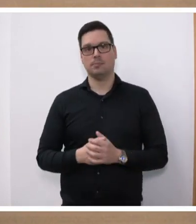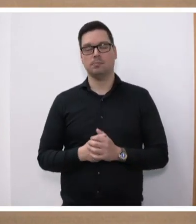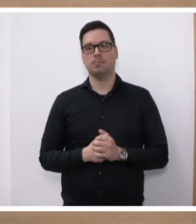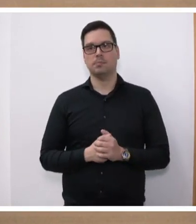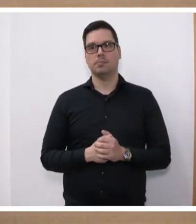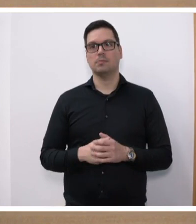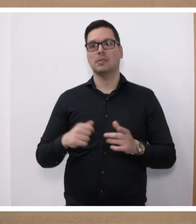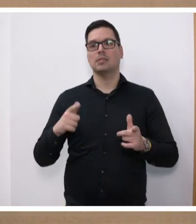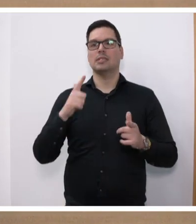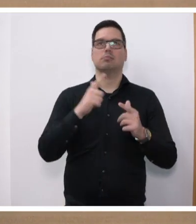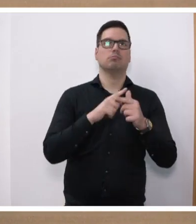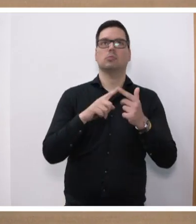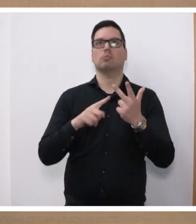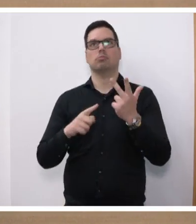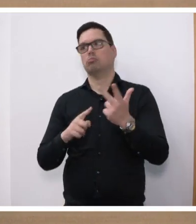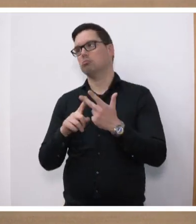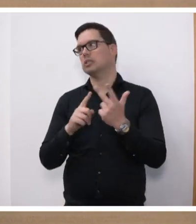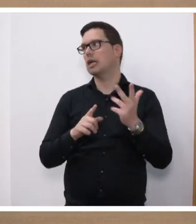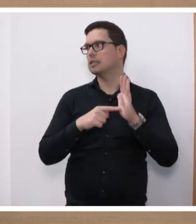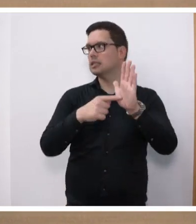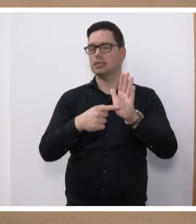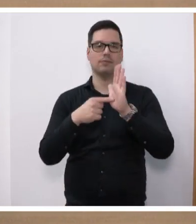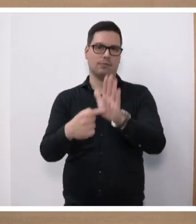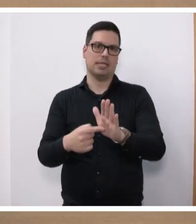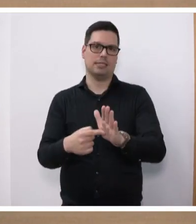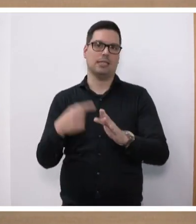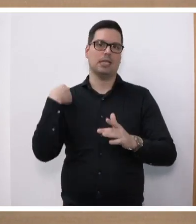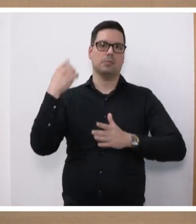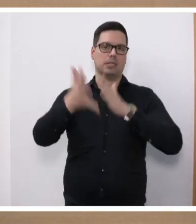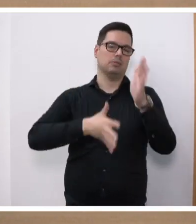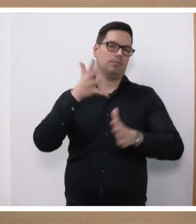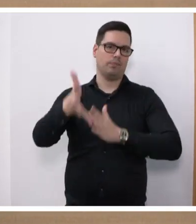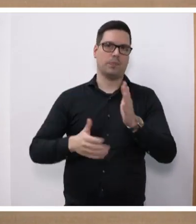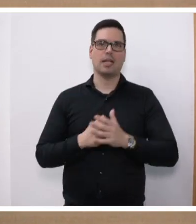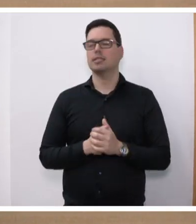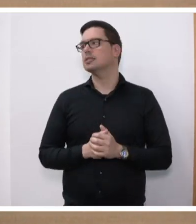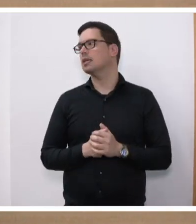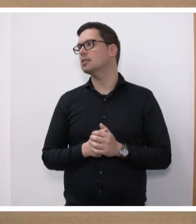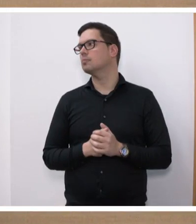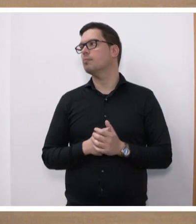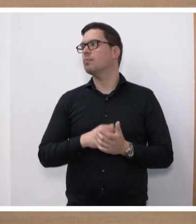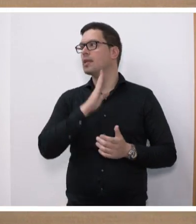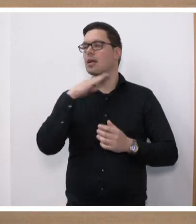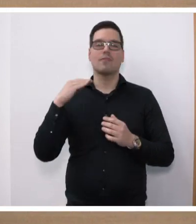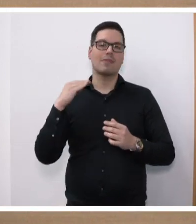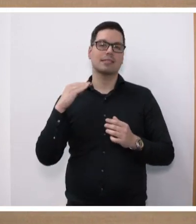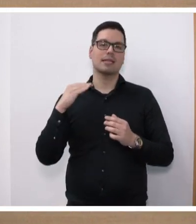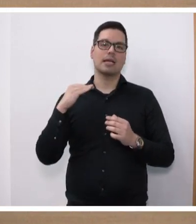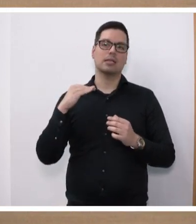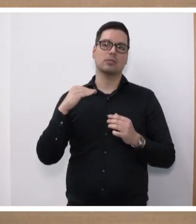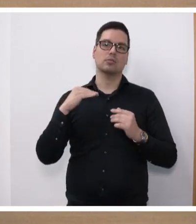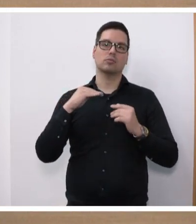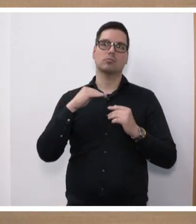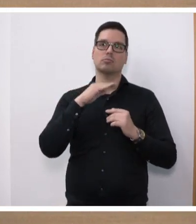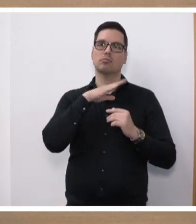Ich will vielleicht mal auf zwei, drei Aspekte hinweisen, denn, weil eben gesagt worden ist, der Wasserstoff rettet nicht die Stahlindustrie,